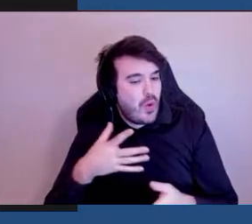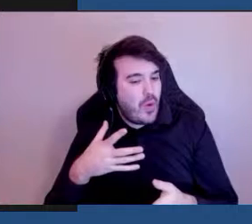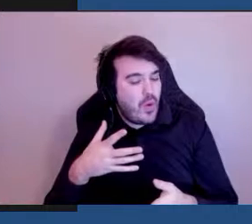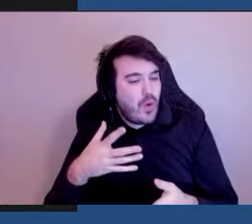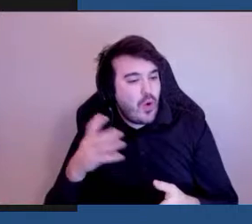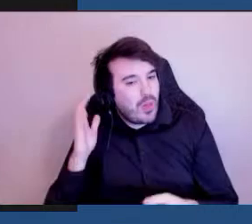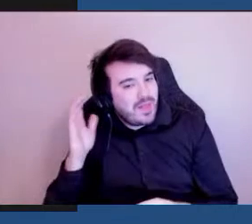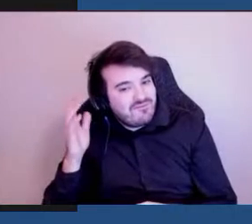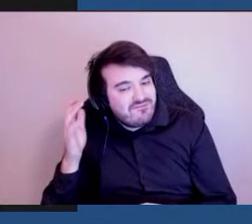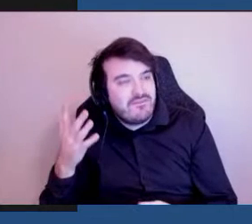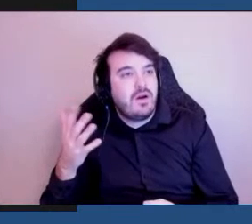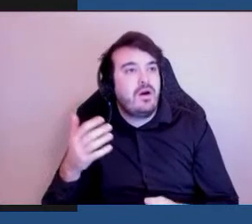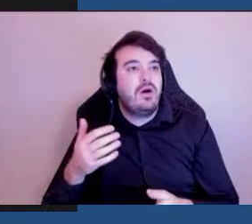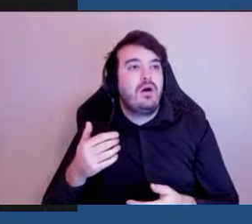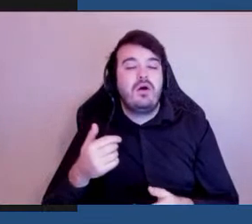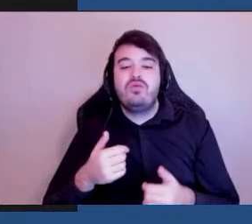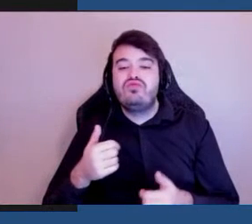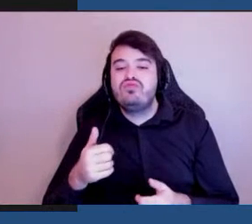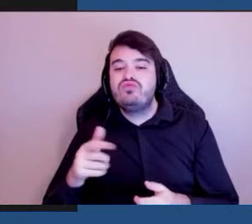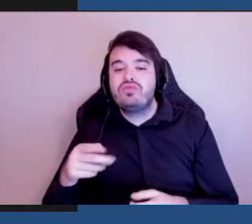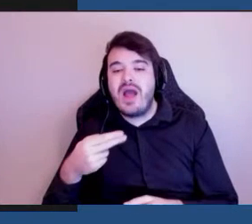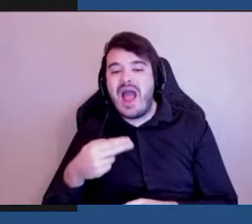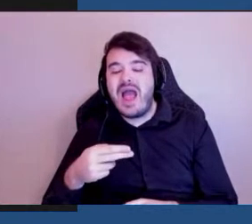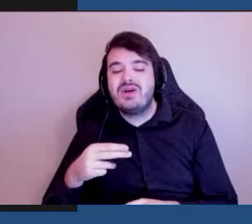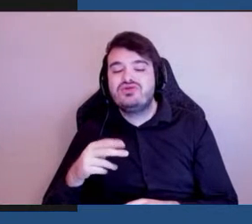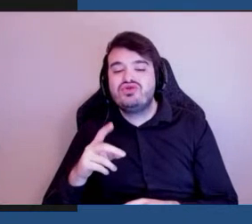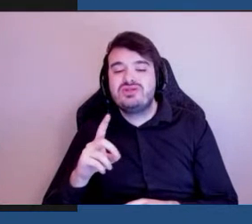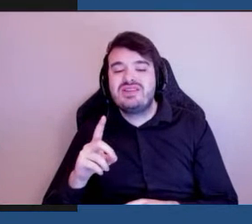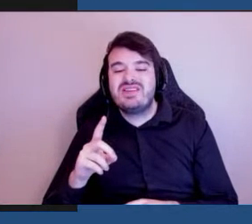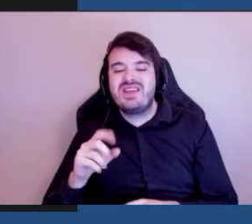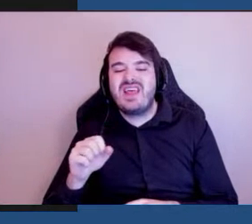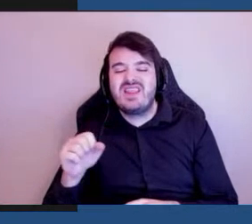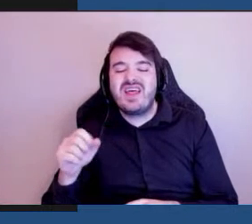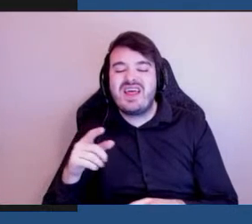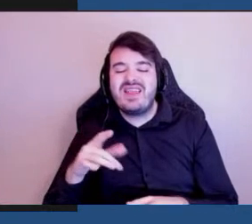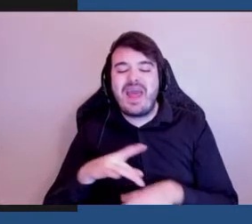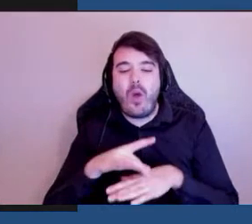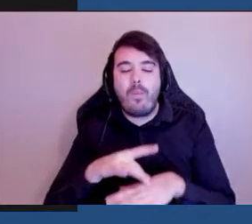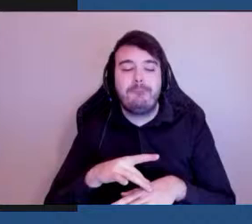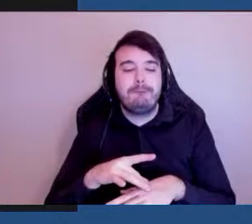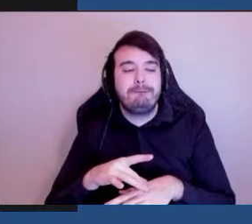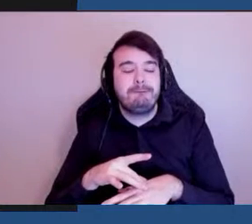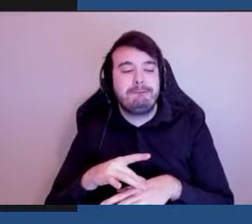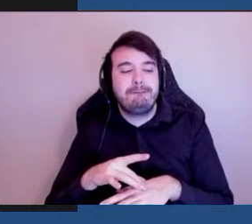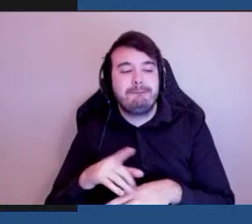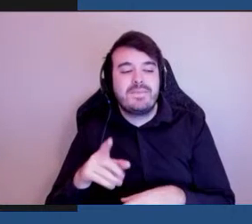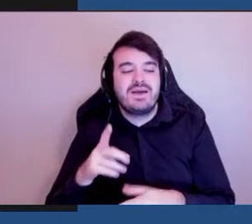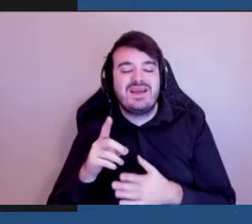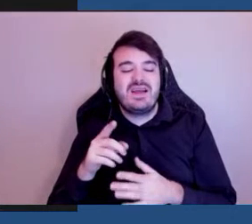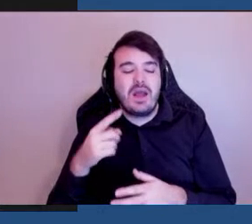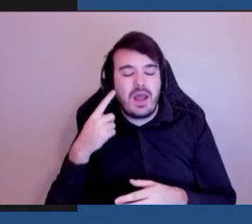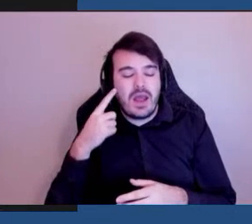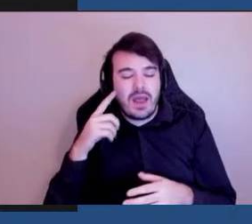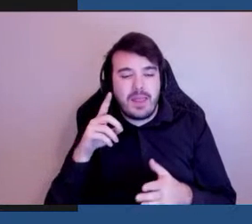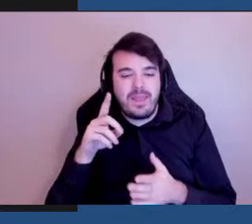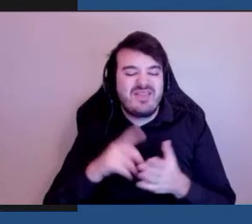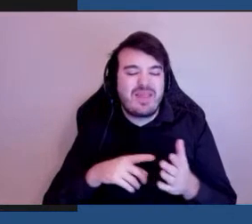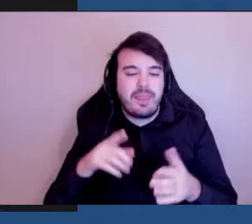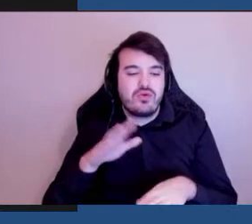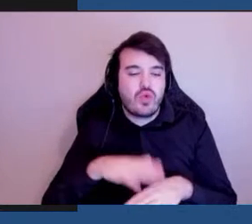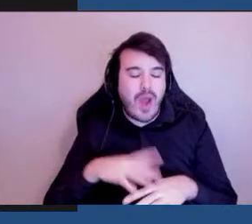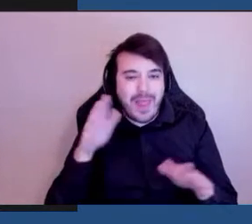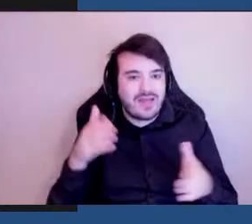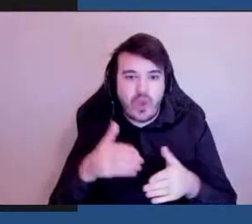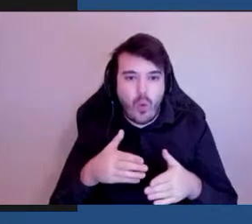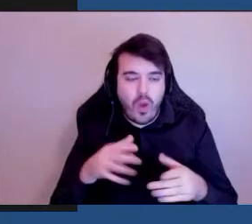cognitifs ou qui ont le syndrome du déficit de l'attention, ceux qui ont des problèmes